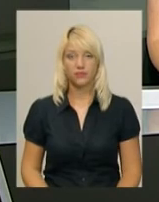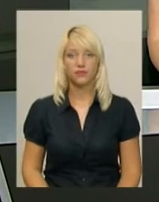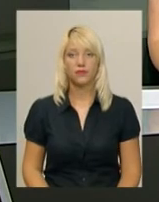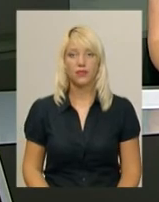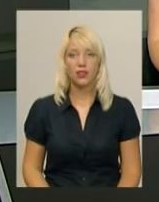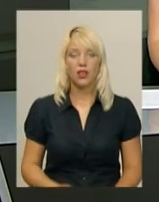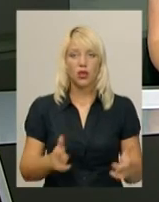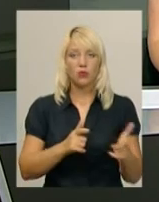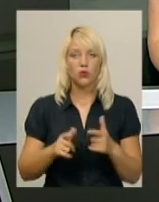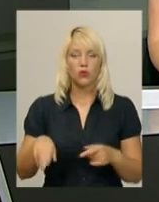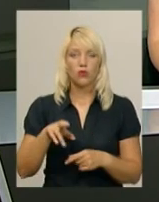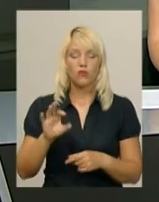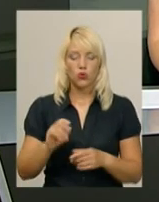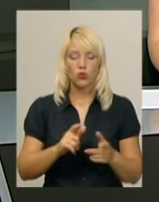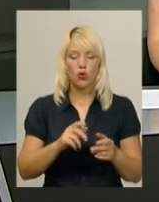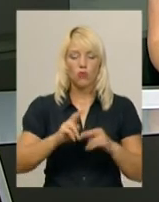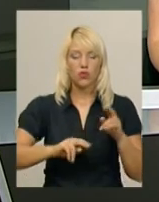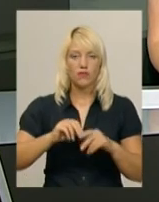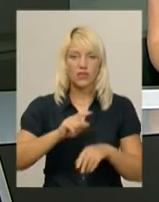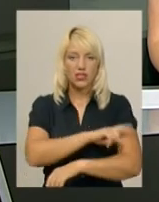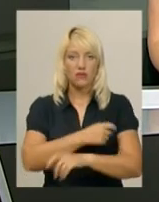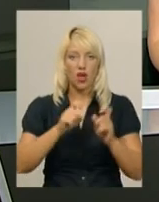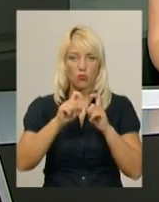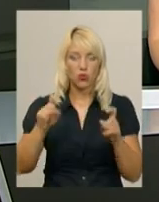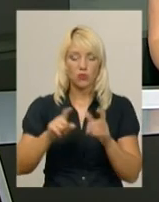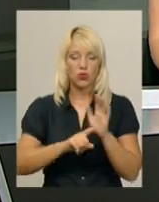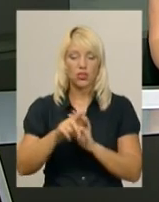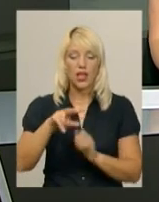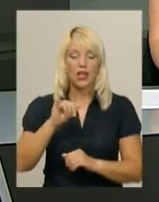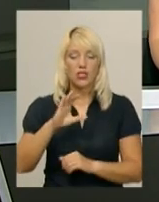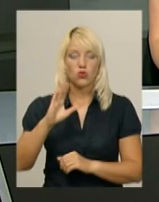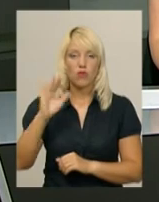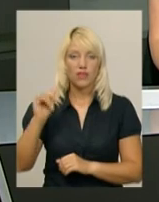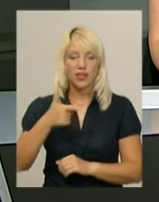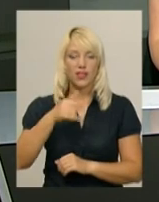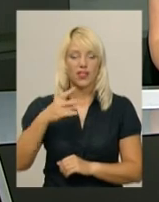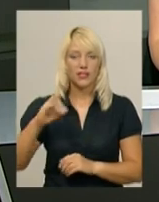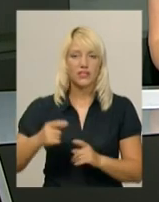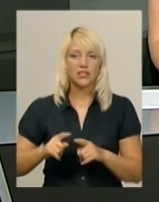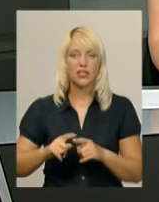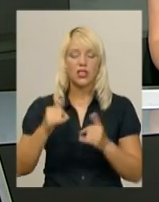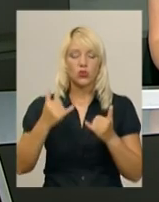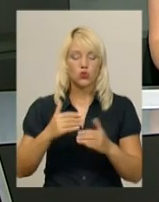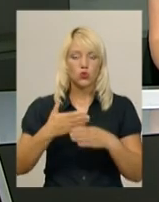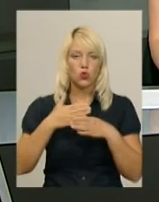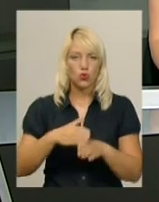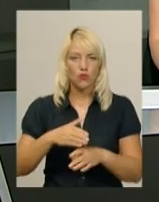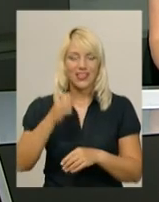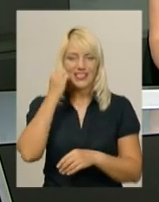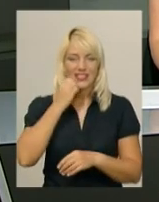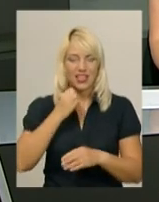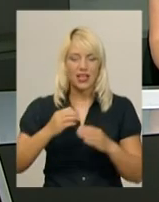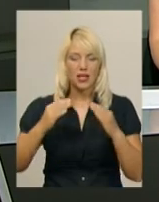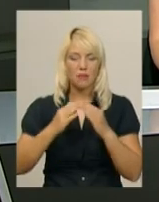Підготовку до будівництва амбулаторії розпочали у лісових Грінівцях Хмельницького району. Наразі тут зруйнували одне із приміщень